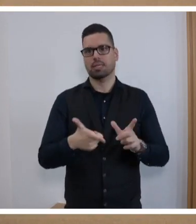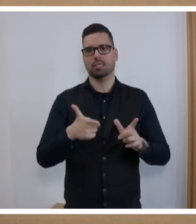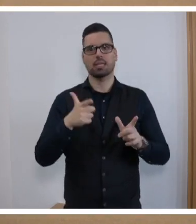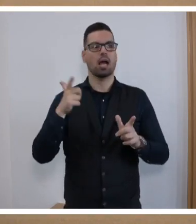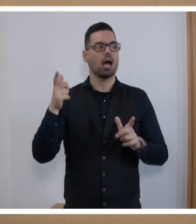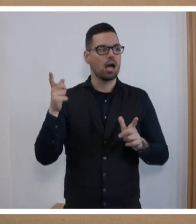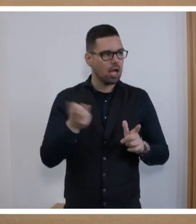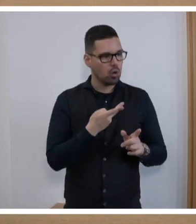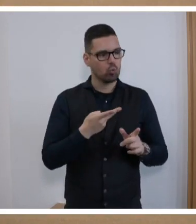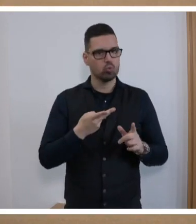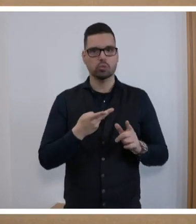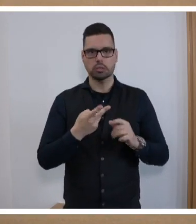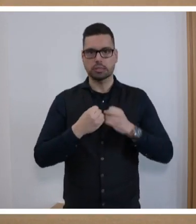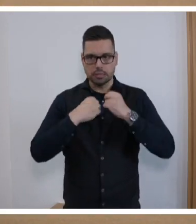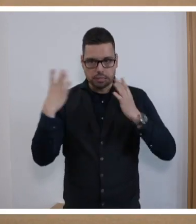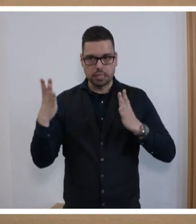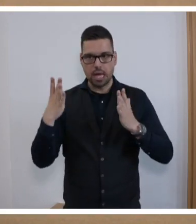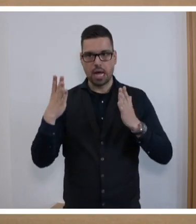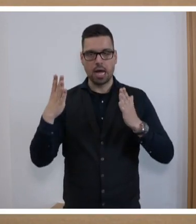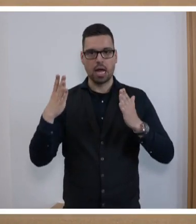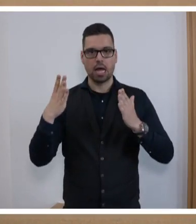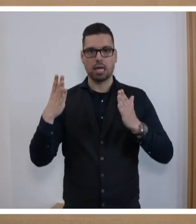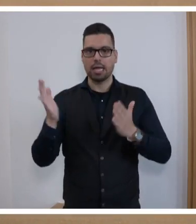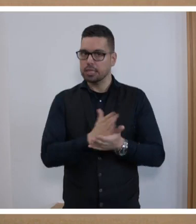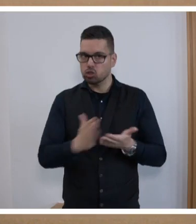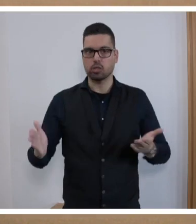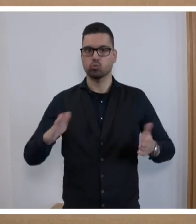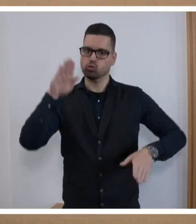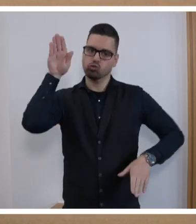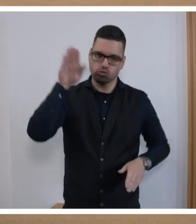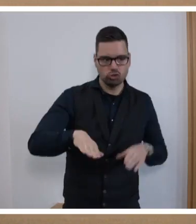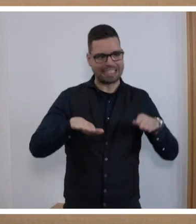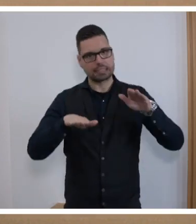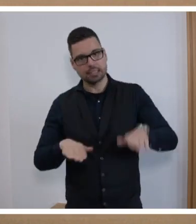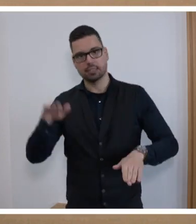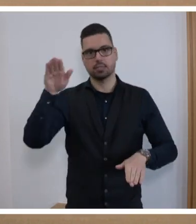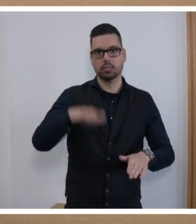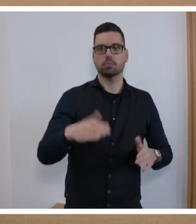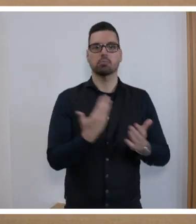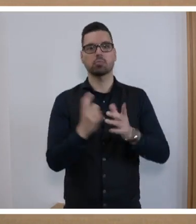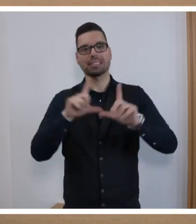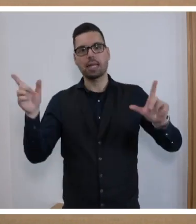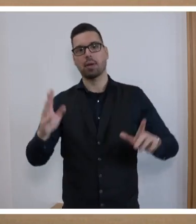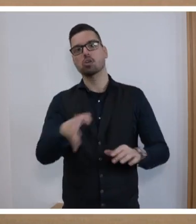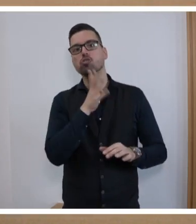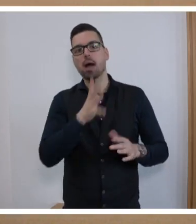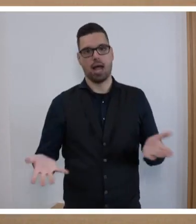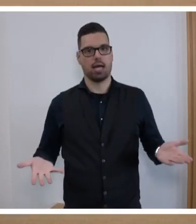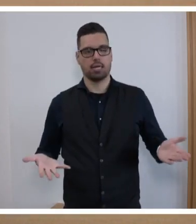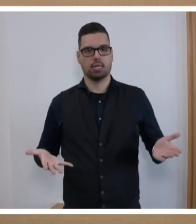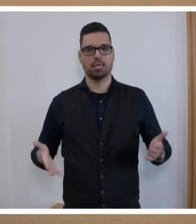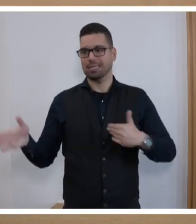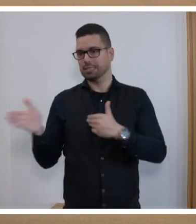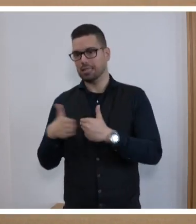dann ganz konkret werden, konkrete weitere Schritte gehen, etwa beim Thema Sprache. Die Sprache des